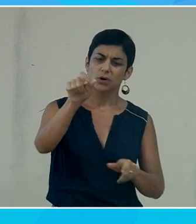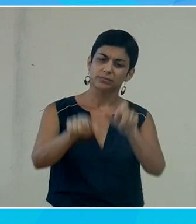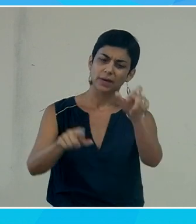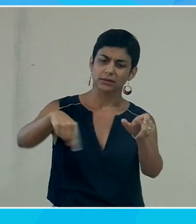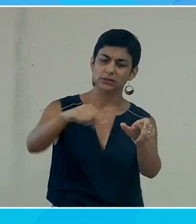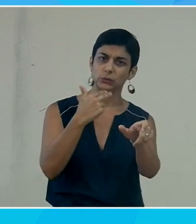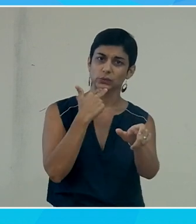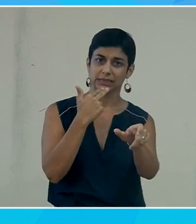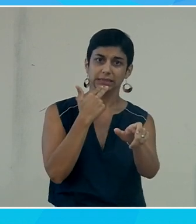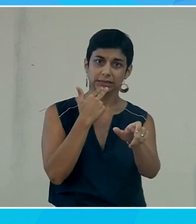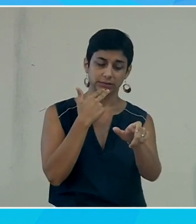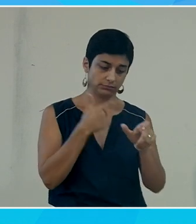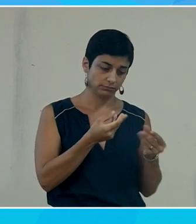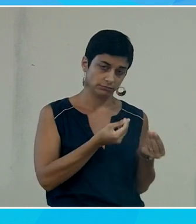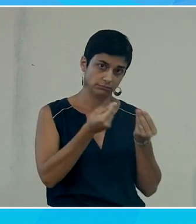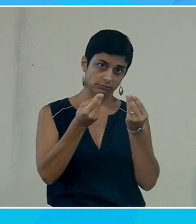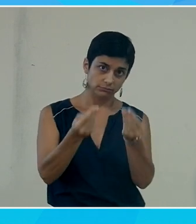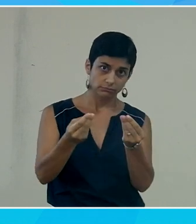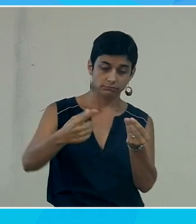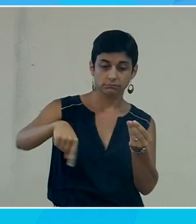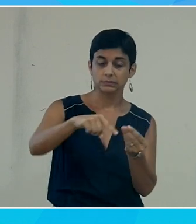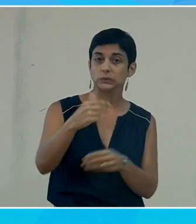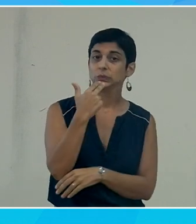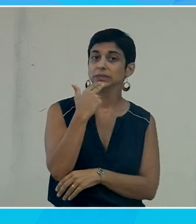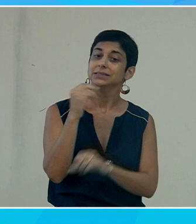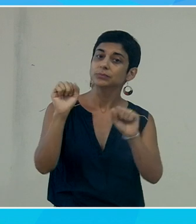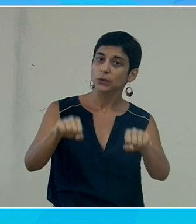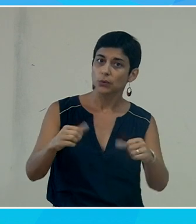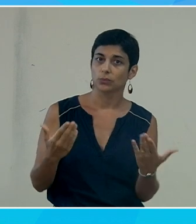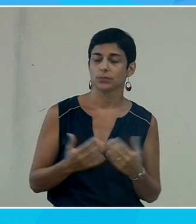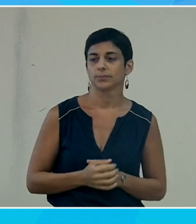utilisateur, d'assurer l'utilisation de la solution.